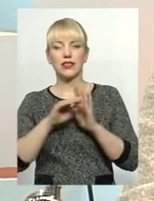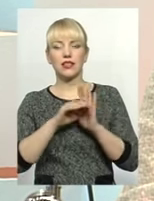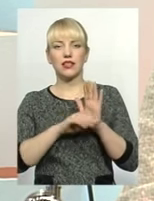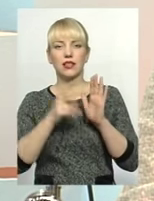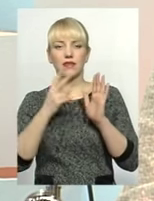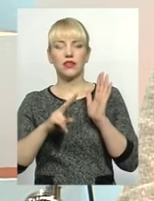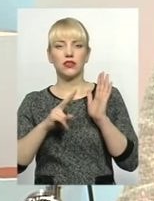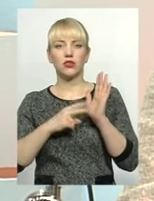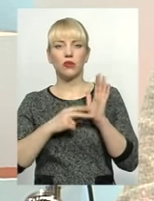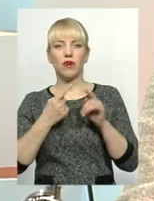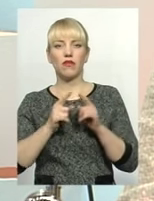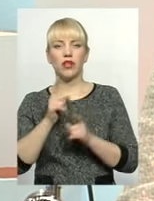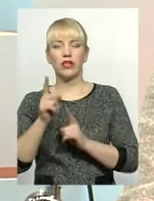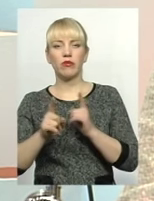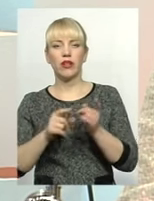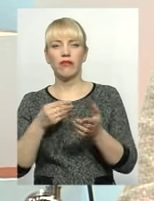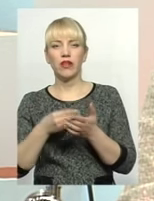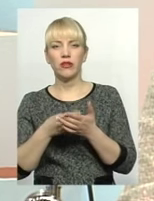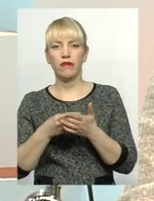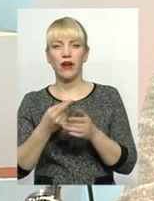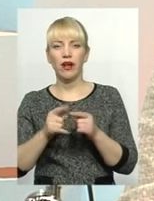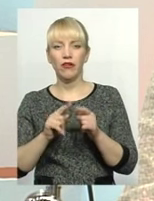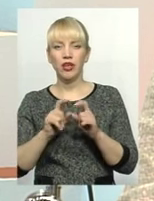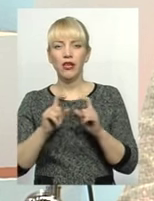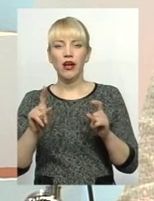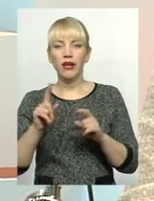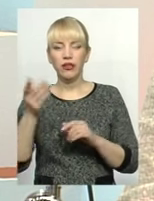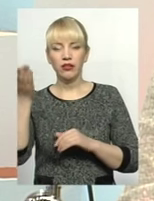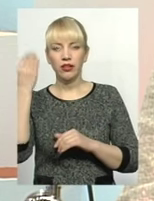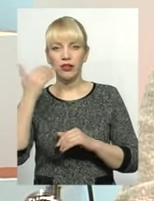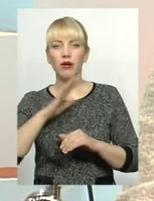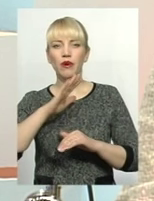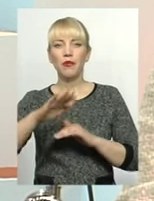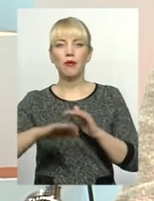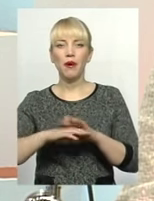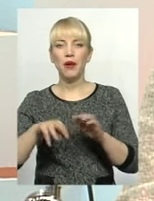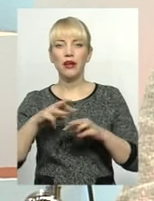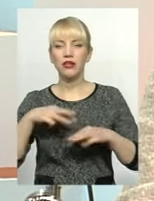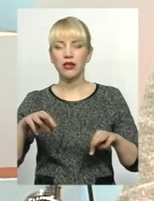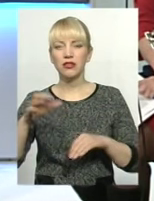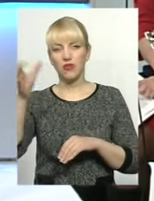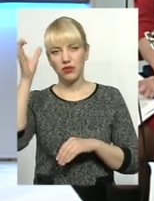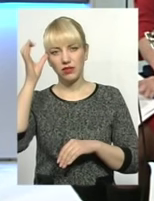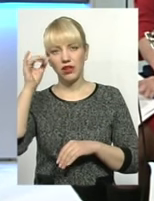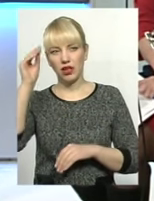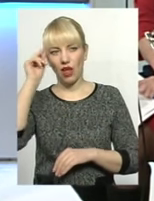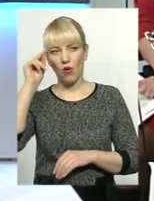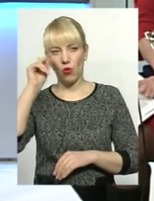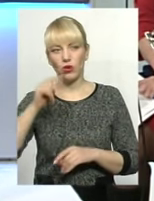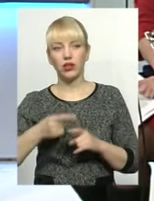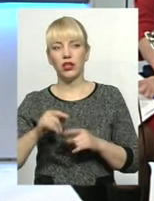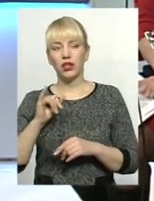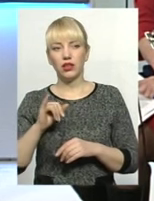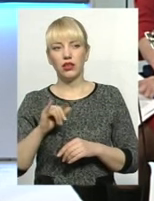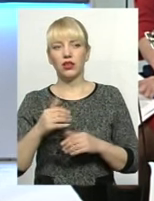фінансування цих закладів, які колись підпорядковувалися Міністерству освіти і науки. Ми дійсно, служба